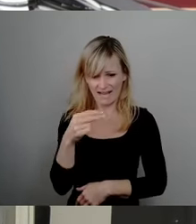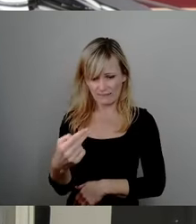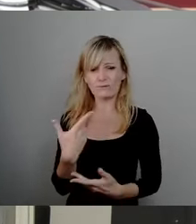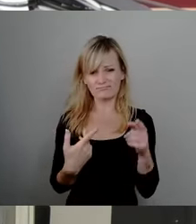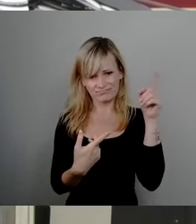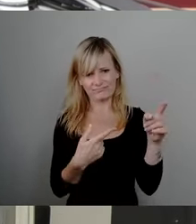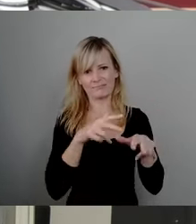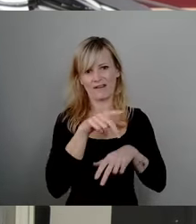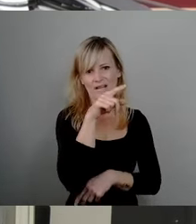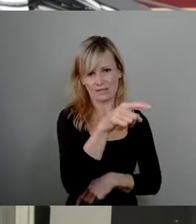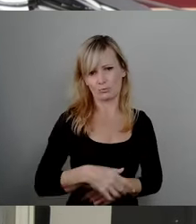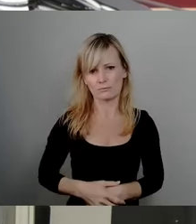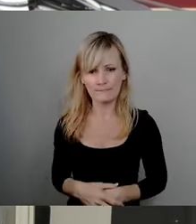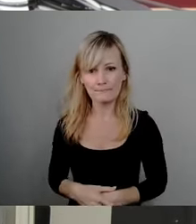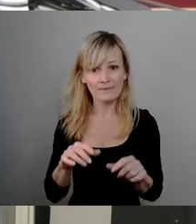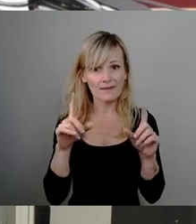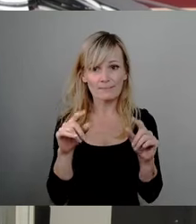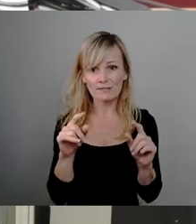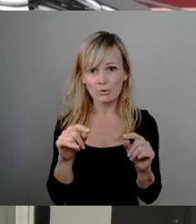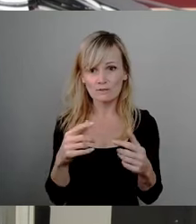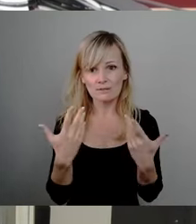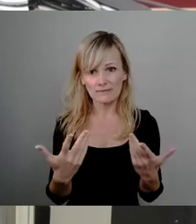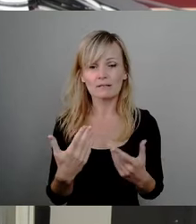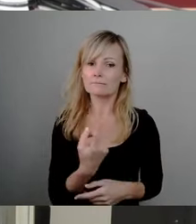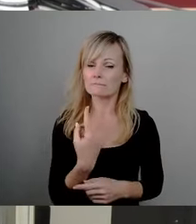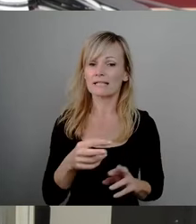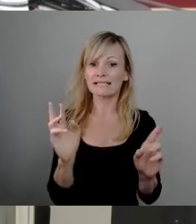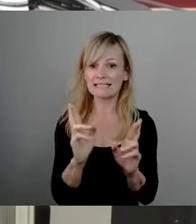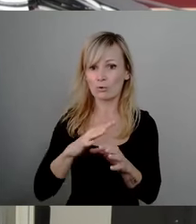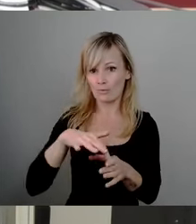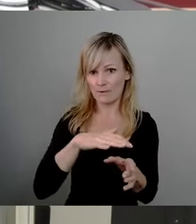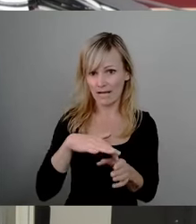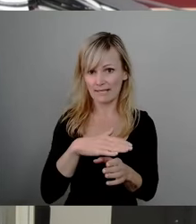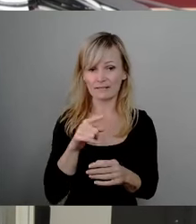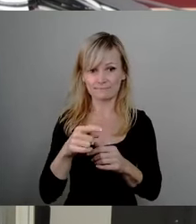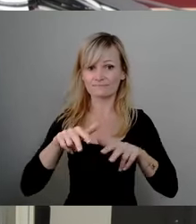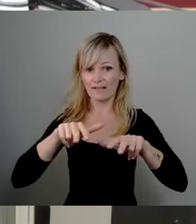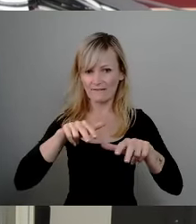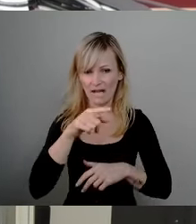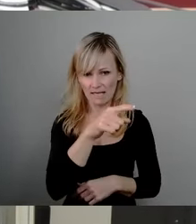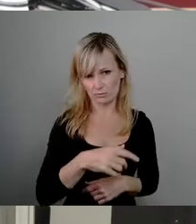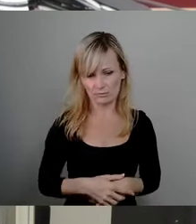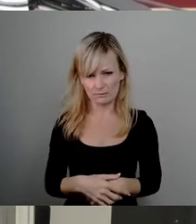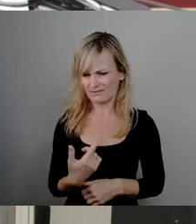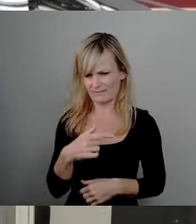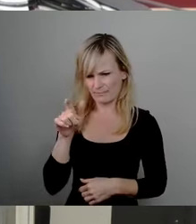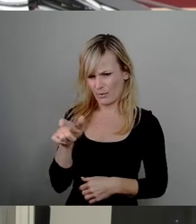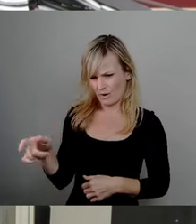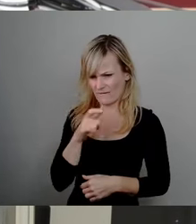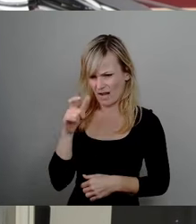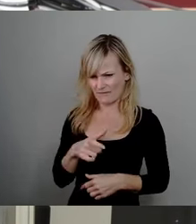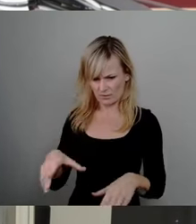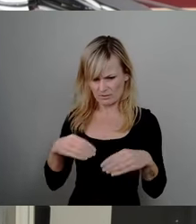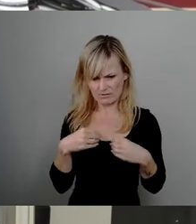wir bewegen uns im Risikobereich der Verwaltung und nicht der Bürger hat das zu verantworten, dass es nicht